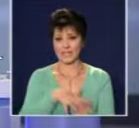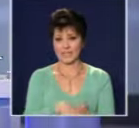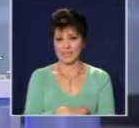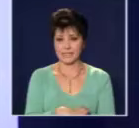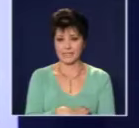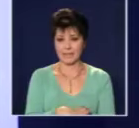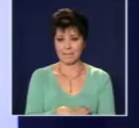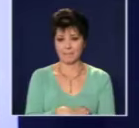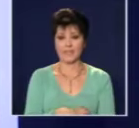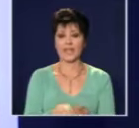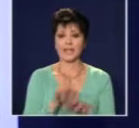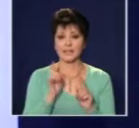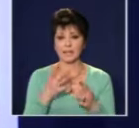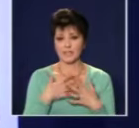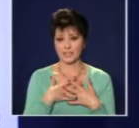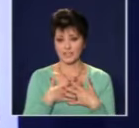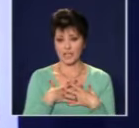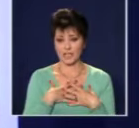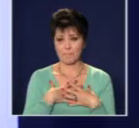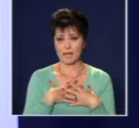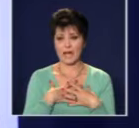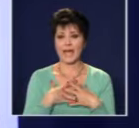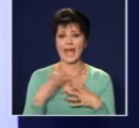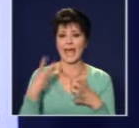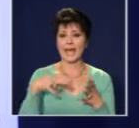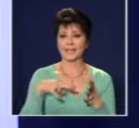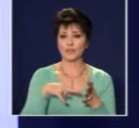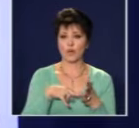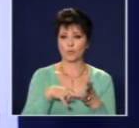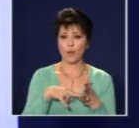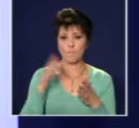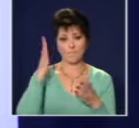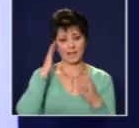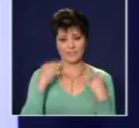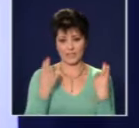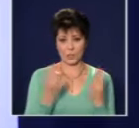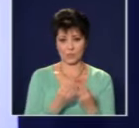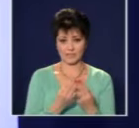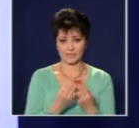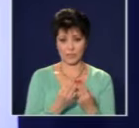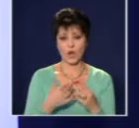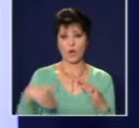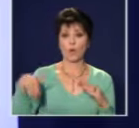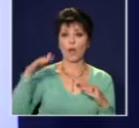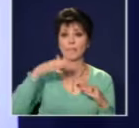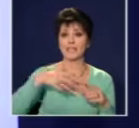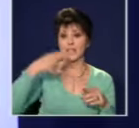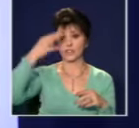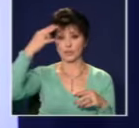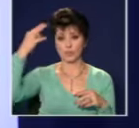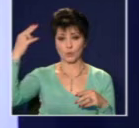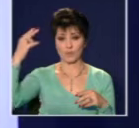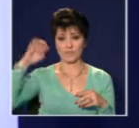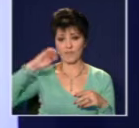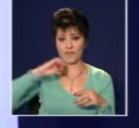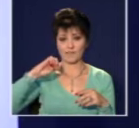Пълна прозрачност и електронно правителство, монитуринг на големите институции в Европа и по отношение на